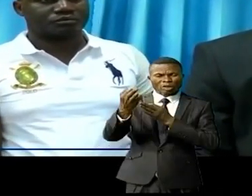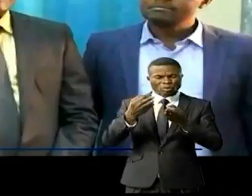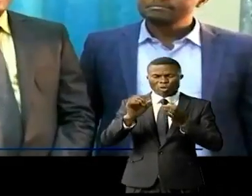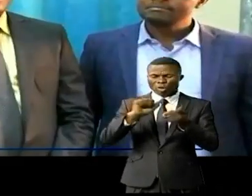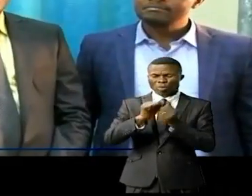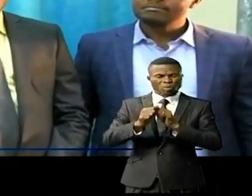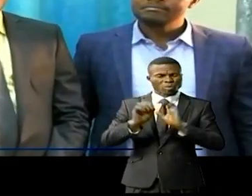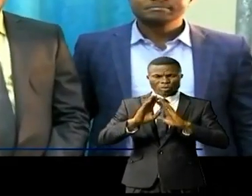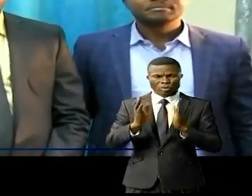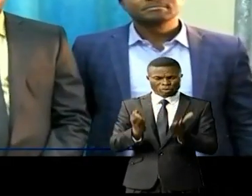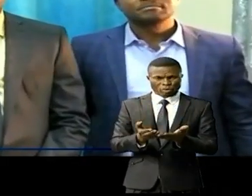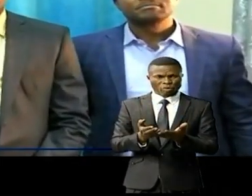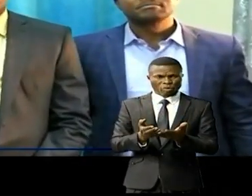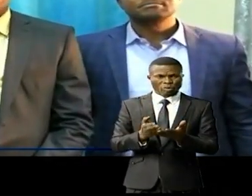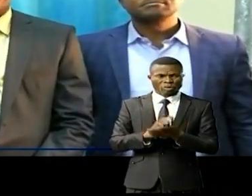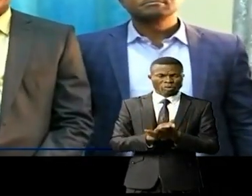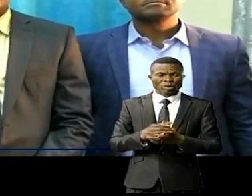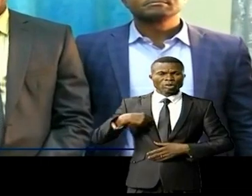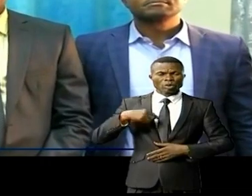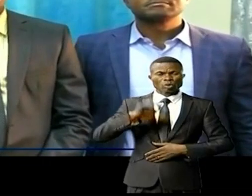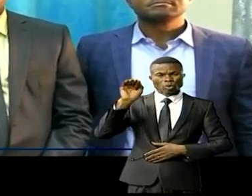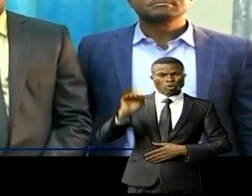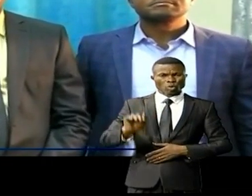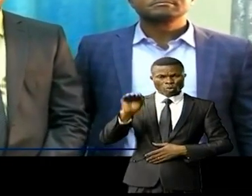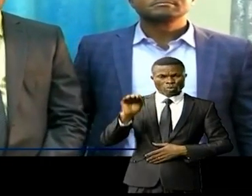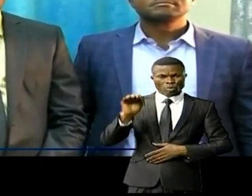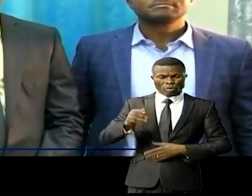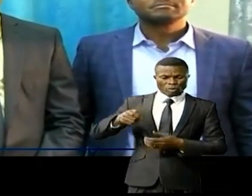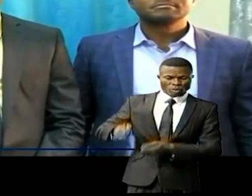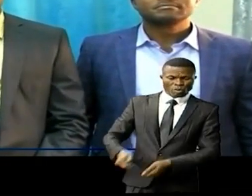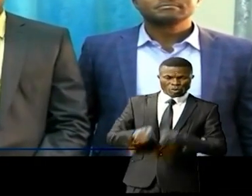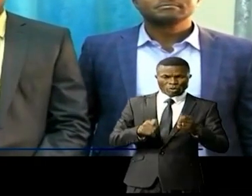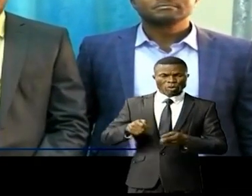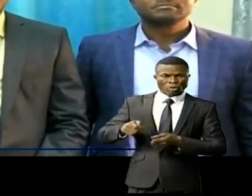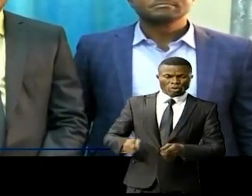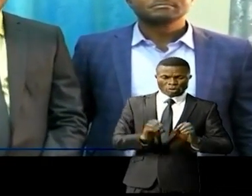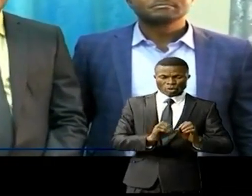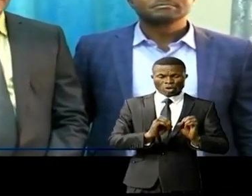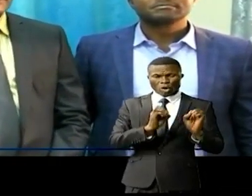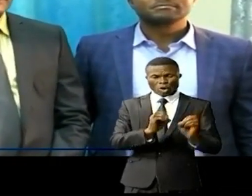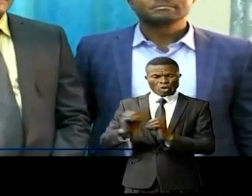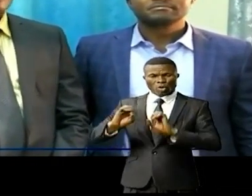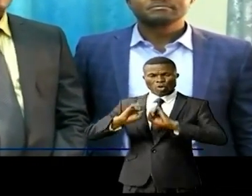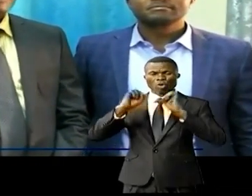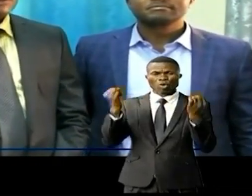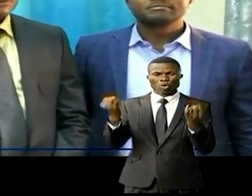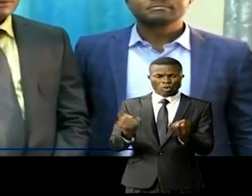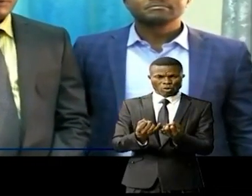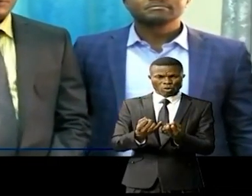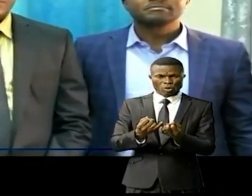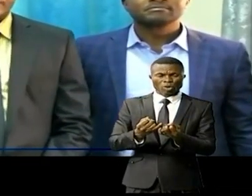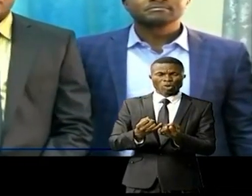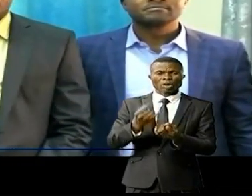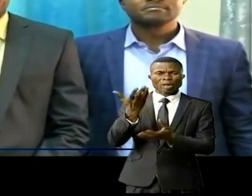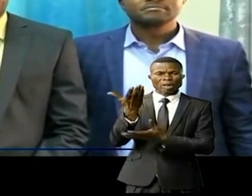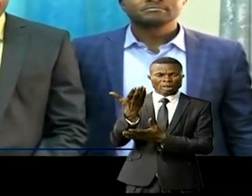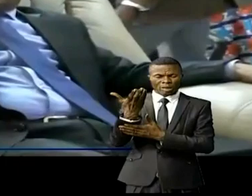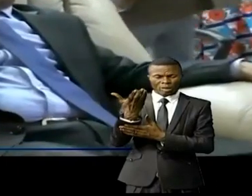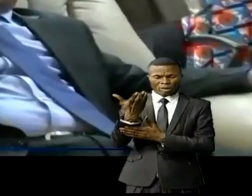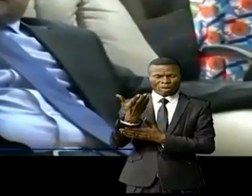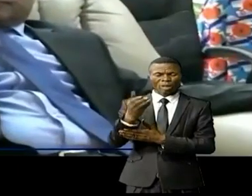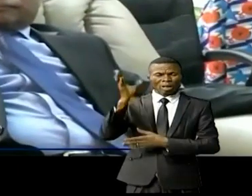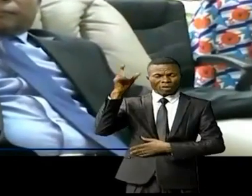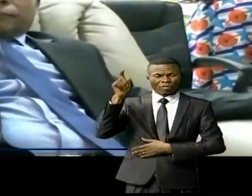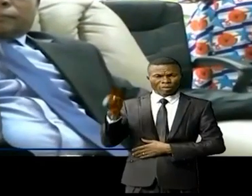ses doléances. L'autochtone qui est les craiseurs, organisé en société coopérative, qui est l'élimination de la communauté locale,